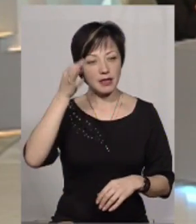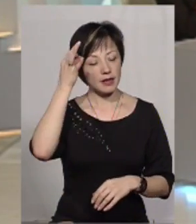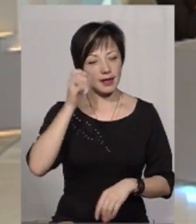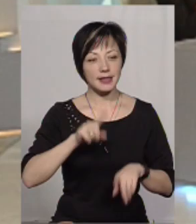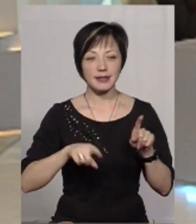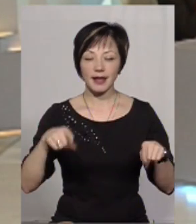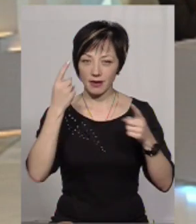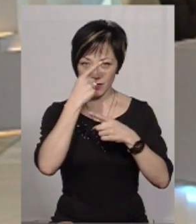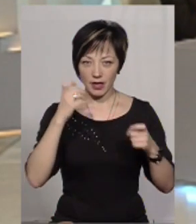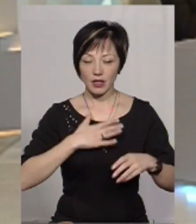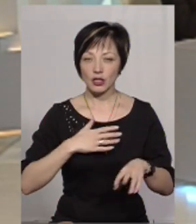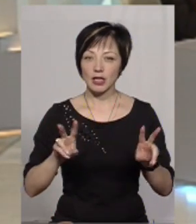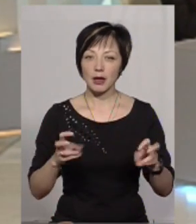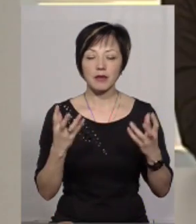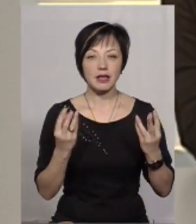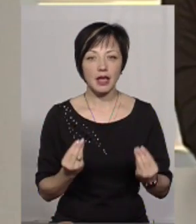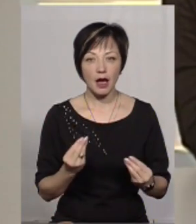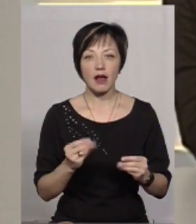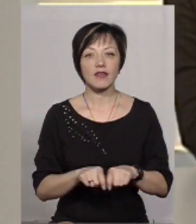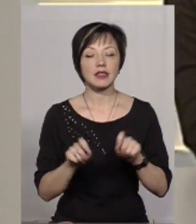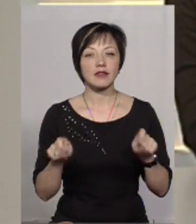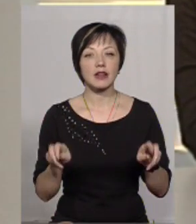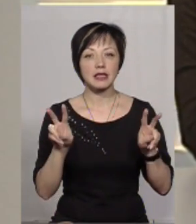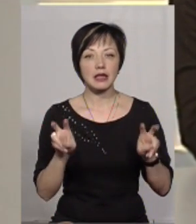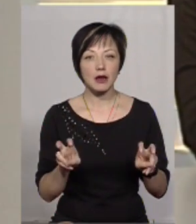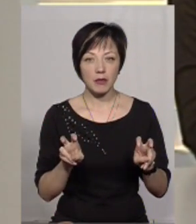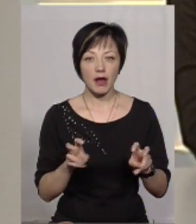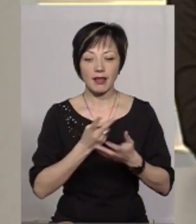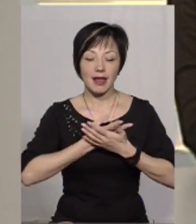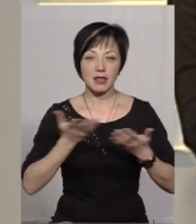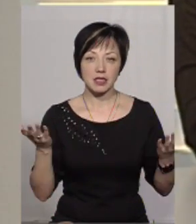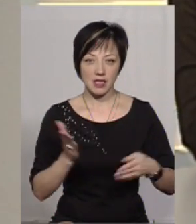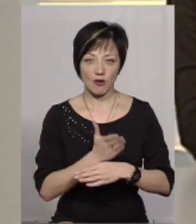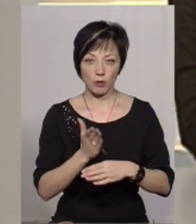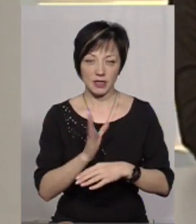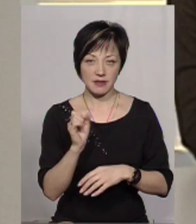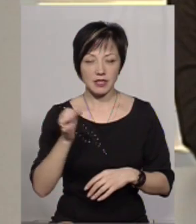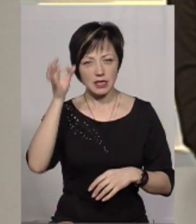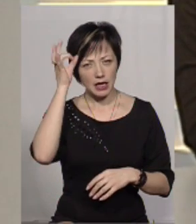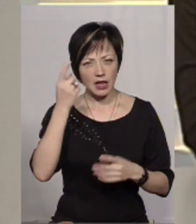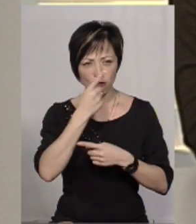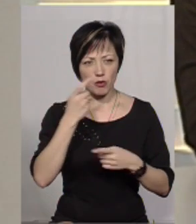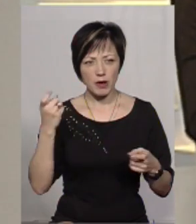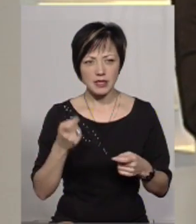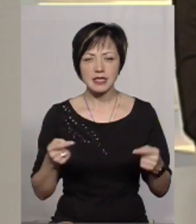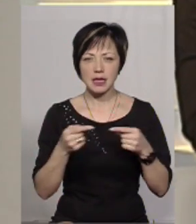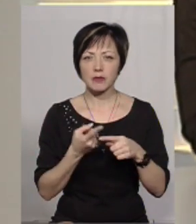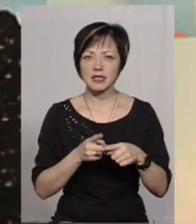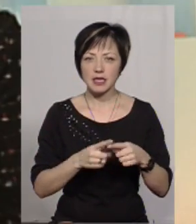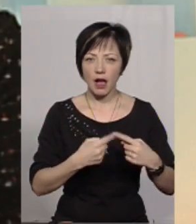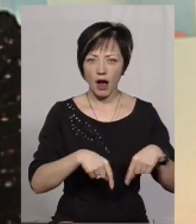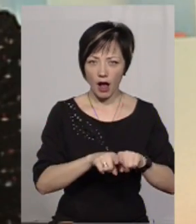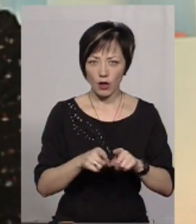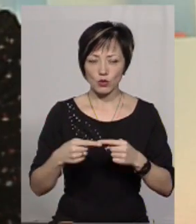згадались деякі ефіри нашої теми дня, і там якраз порушувалась тема детінізації виробництва. І згадала інформацію, що саме у цій